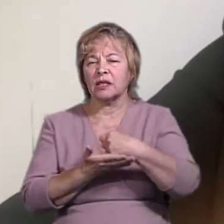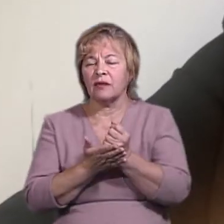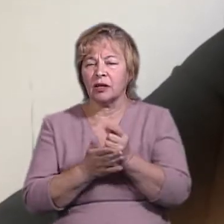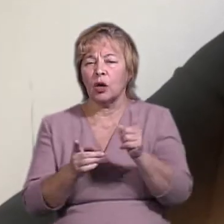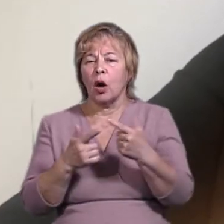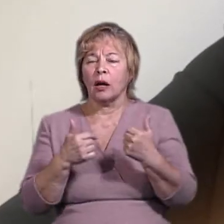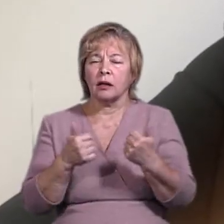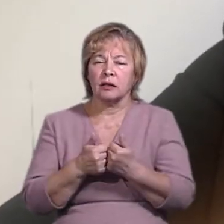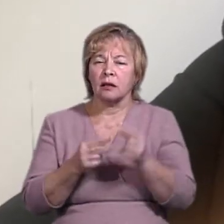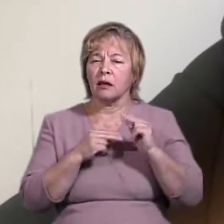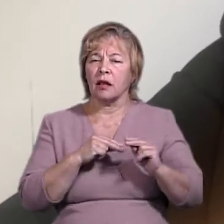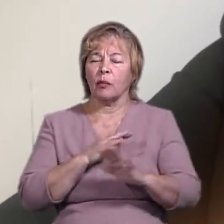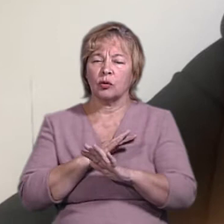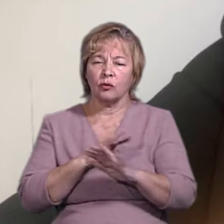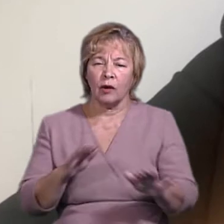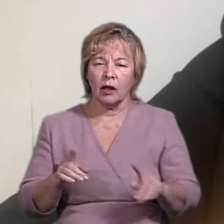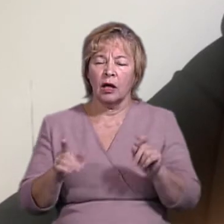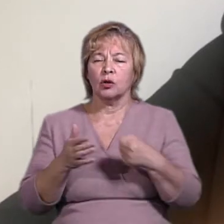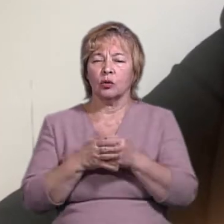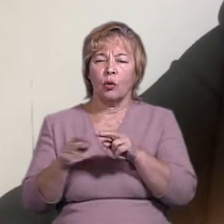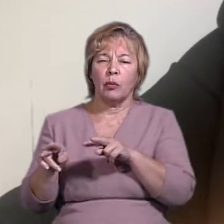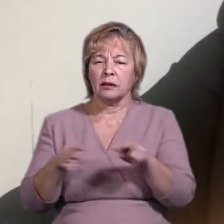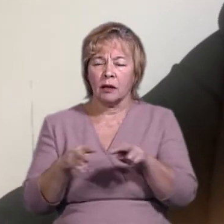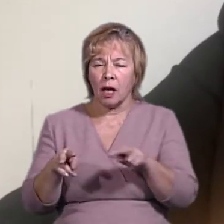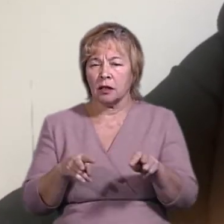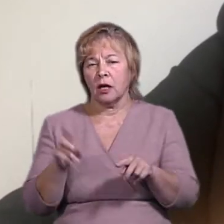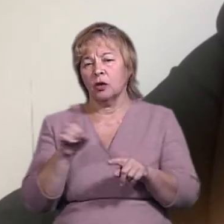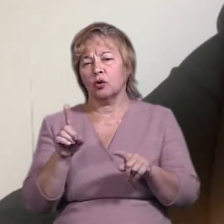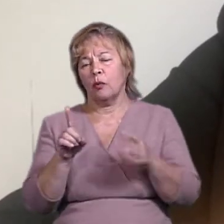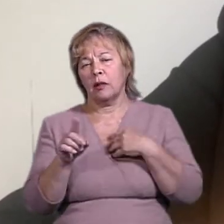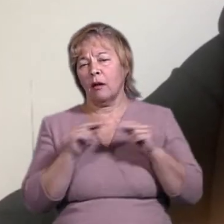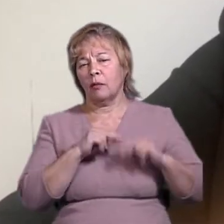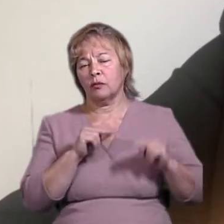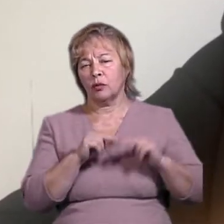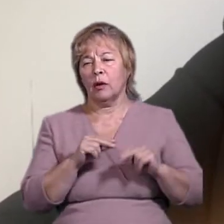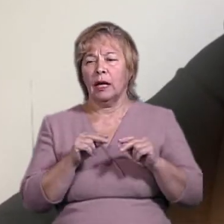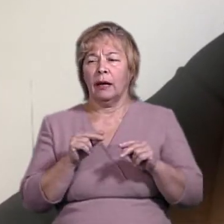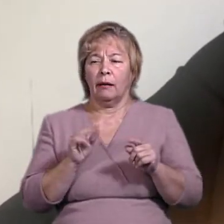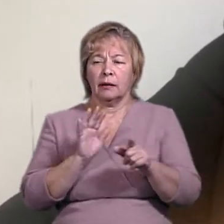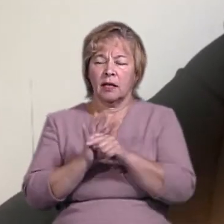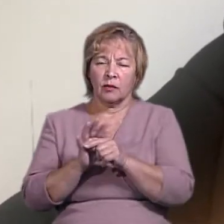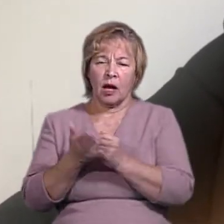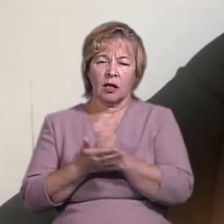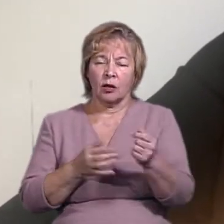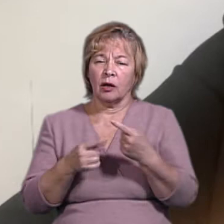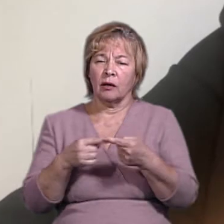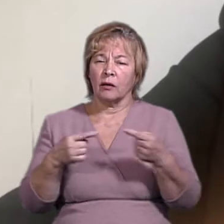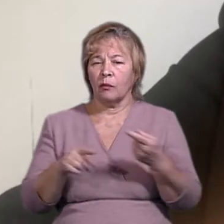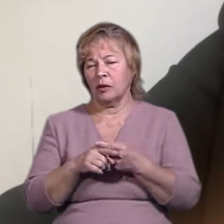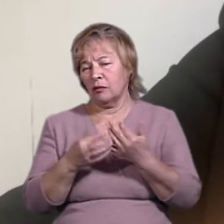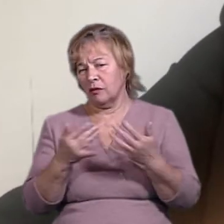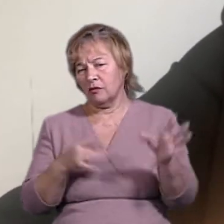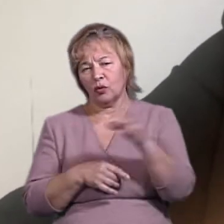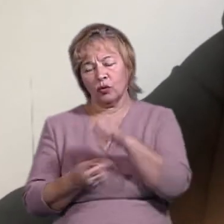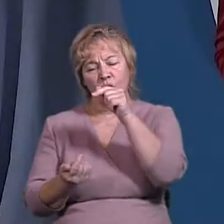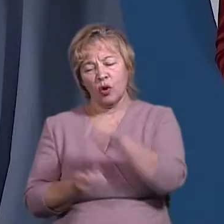організація не працювала щодо спостереження, що вона співпрацює з якимось кандидатом і таке інше, і тому подібне. Це все не